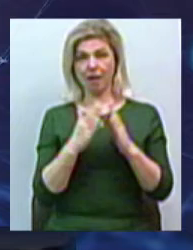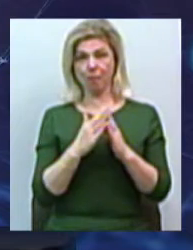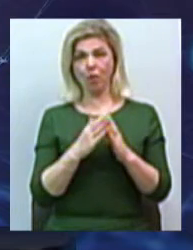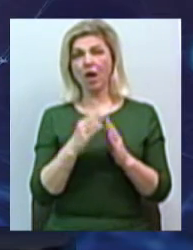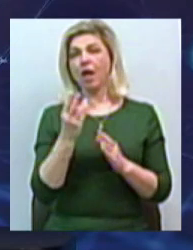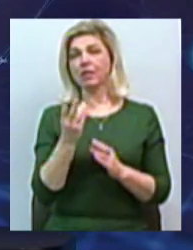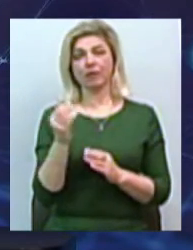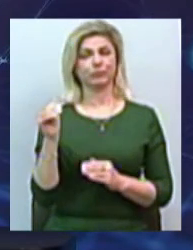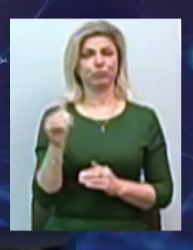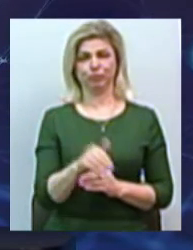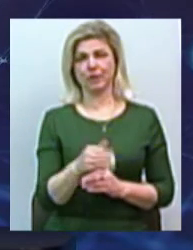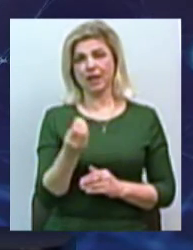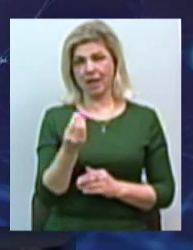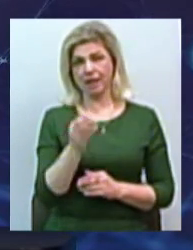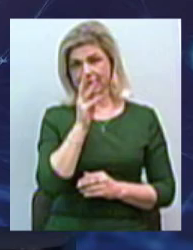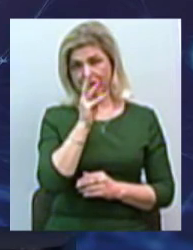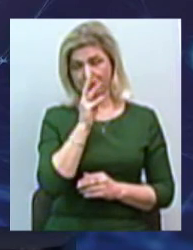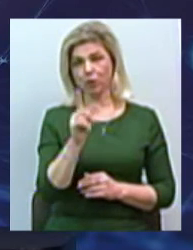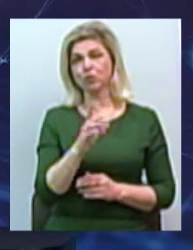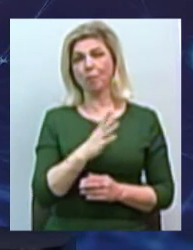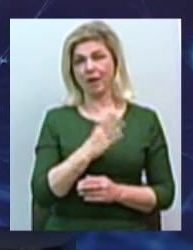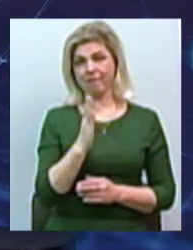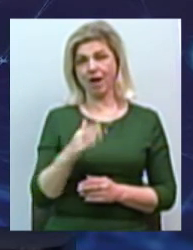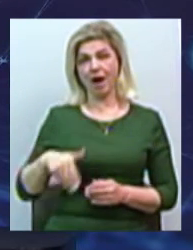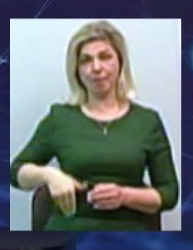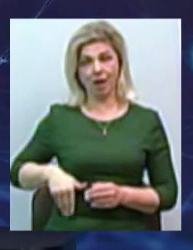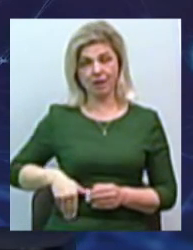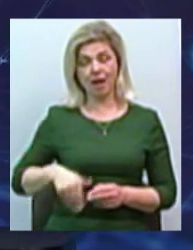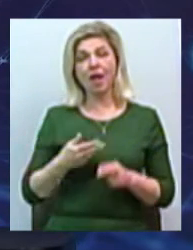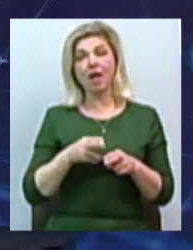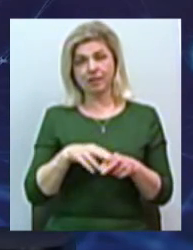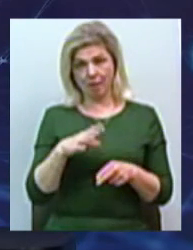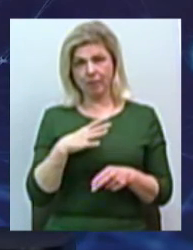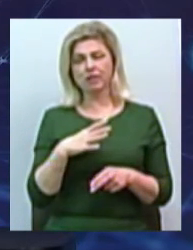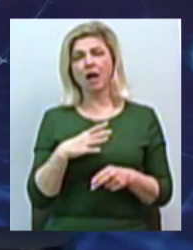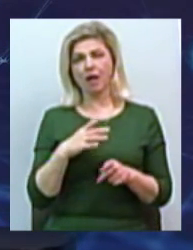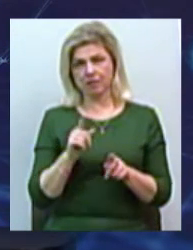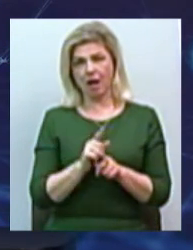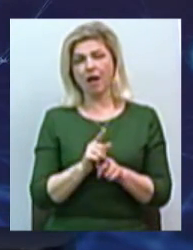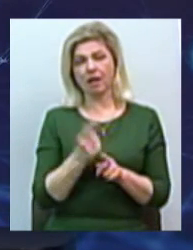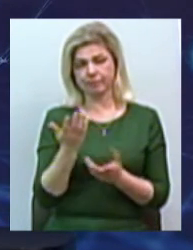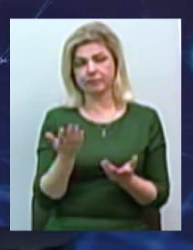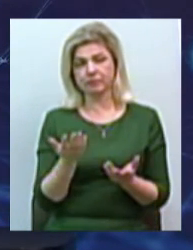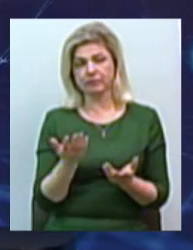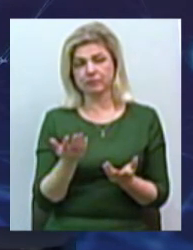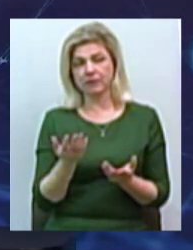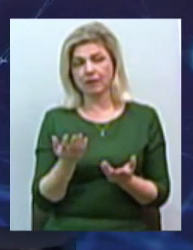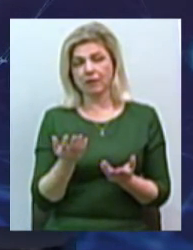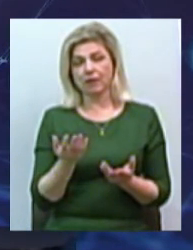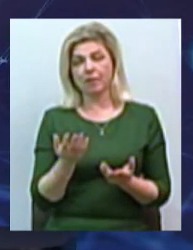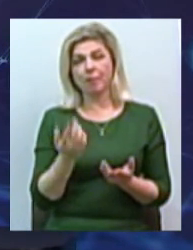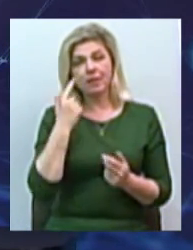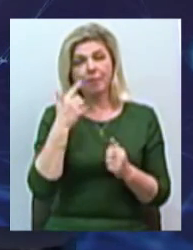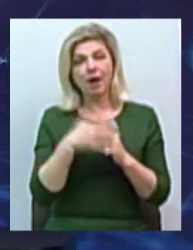зарплату і все деньки, які у нього накатились в кармане. І поэтому тоді це була определенна победа. Але, поняті,